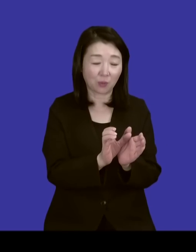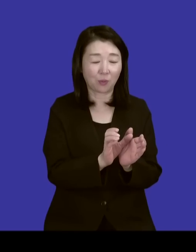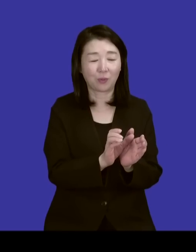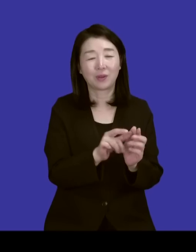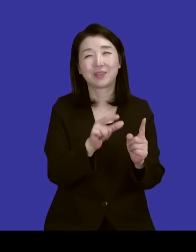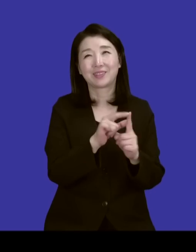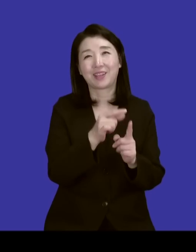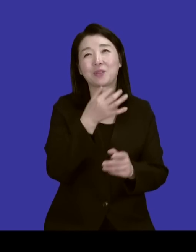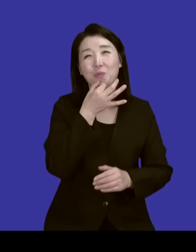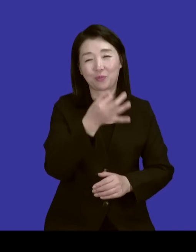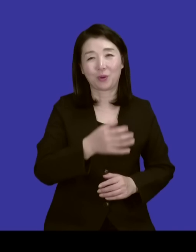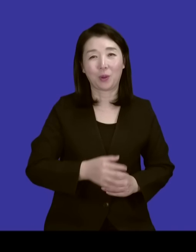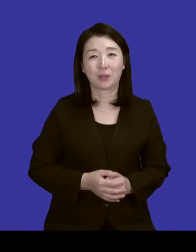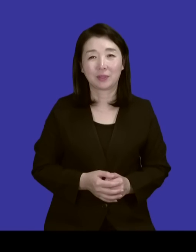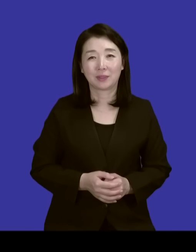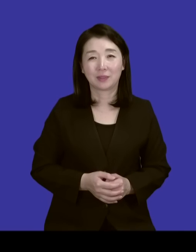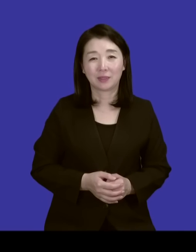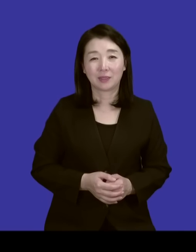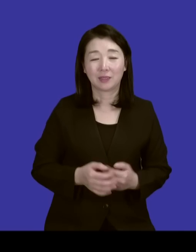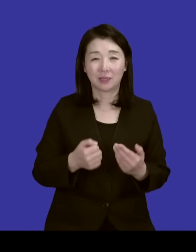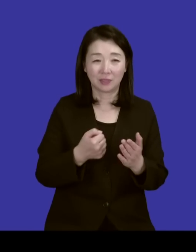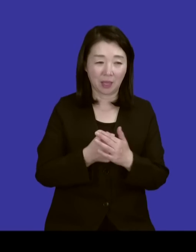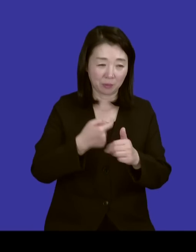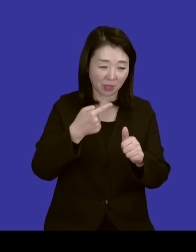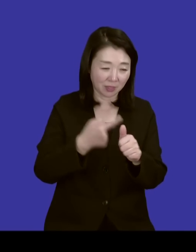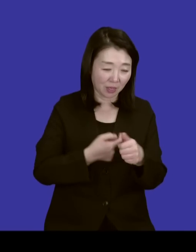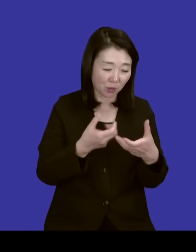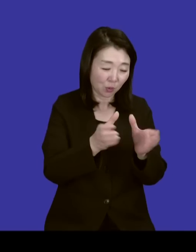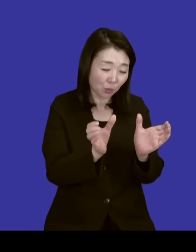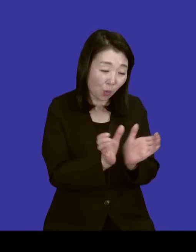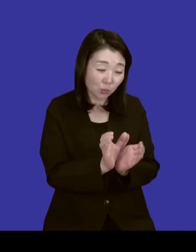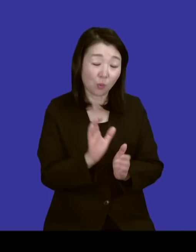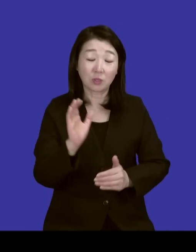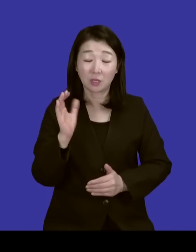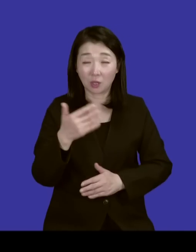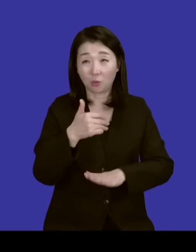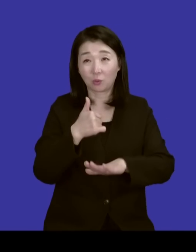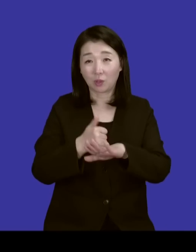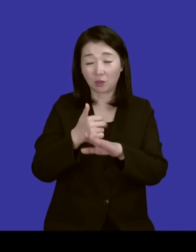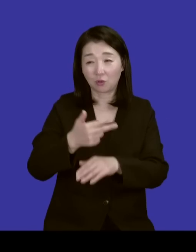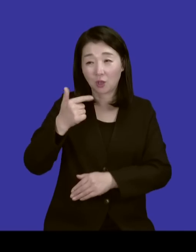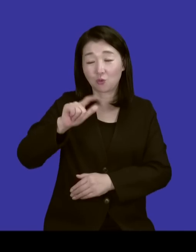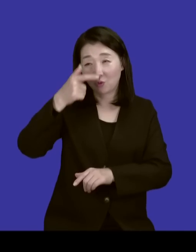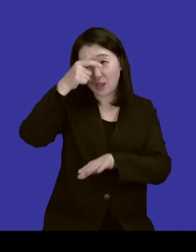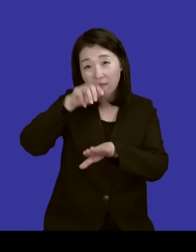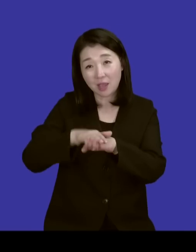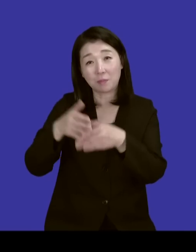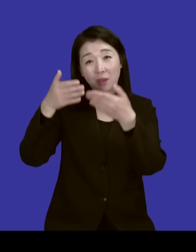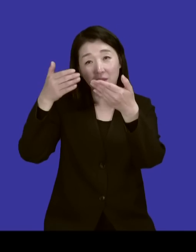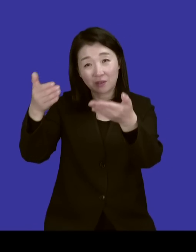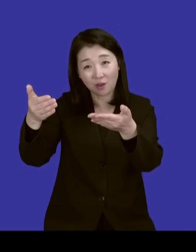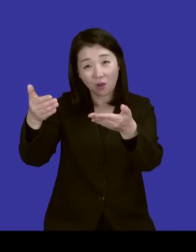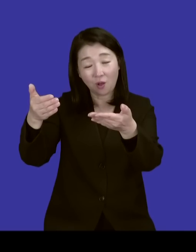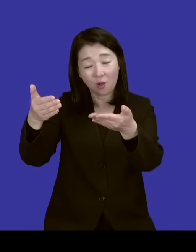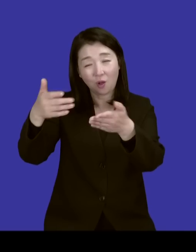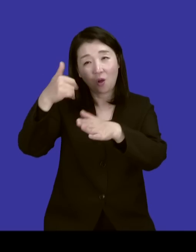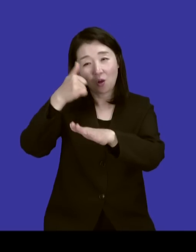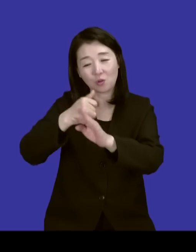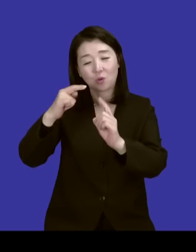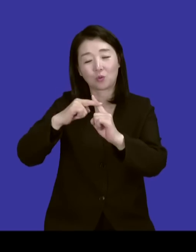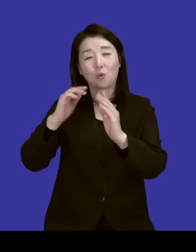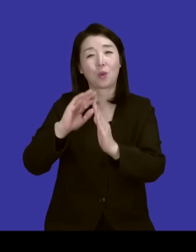그러다 보니까 공동체가 됐고 그것이 나중에 이제 주일 예배를 들이면서 교회까지 돼서